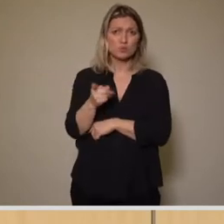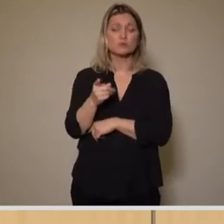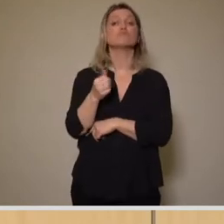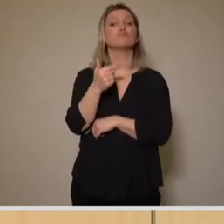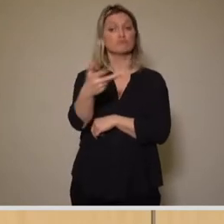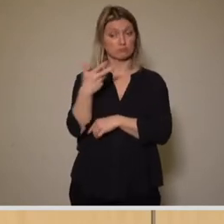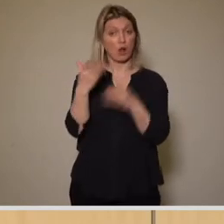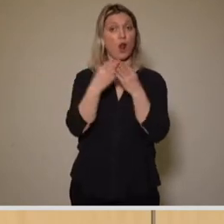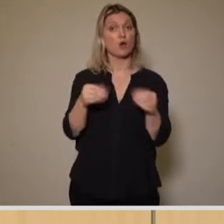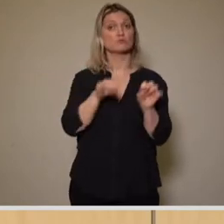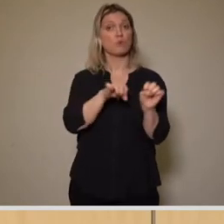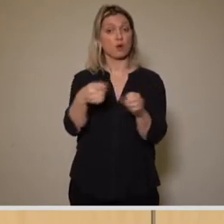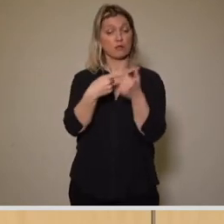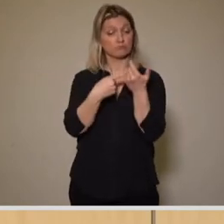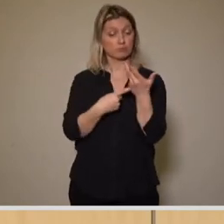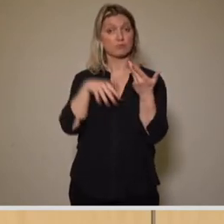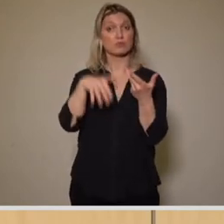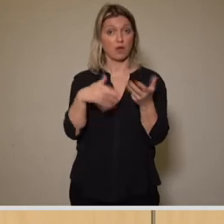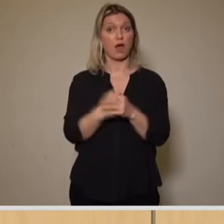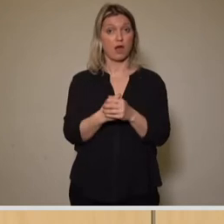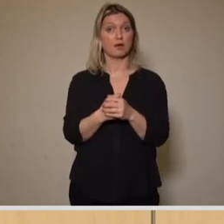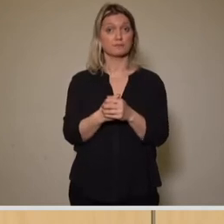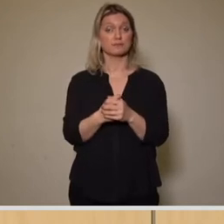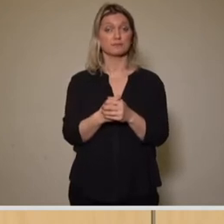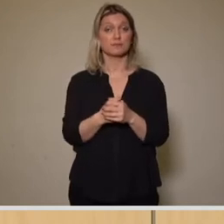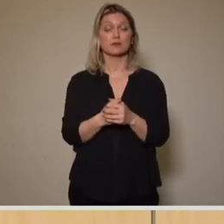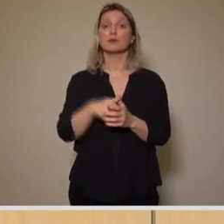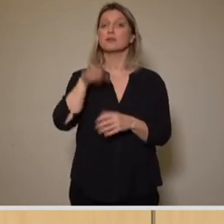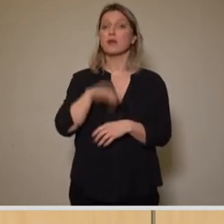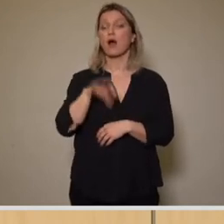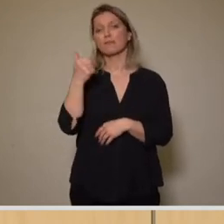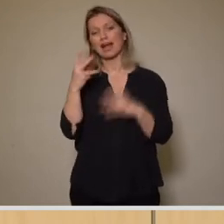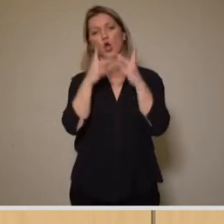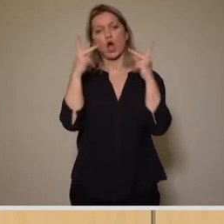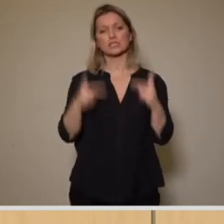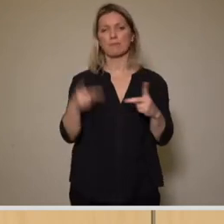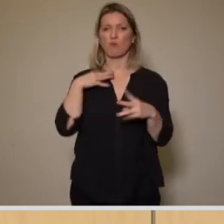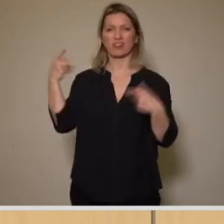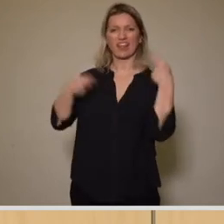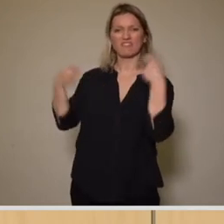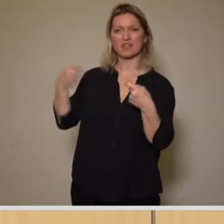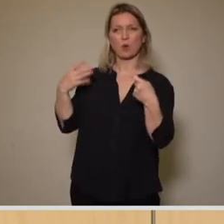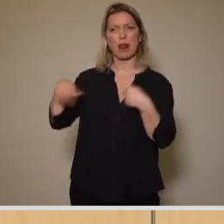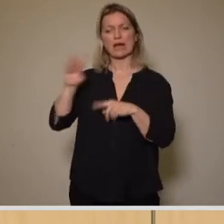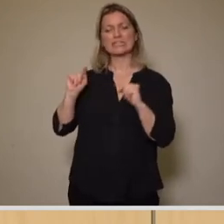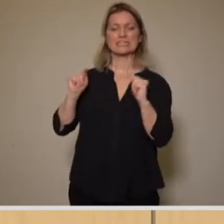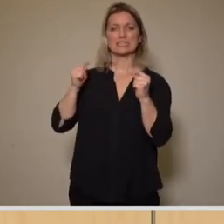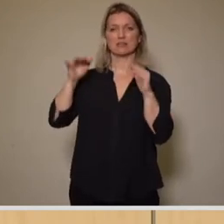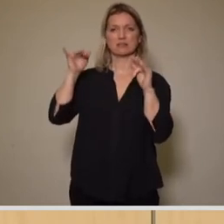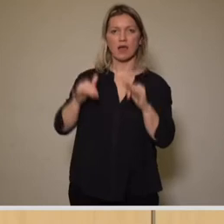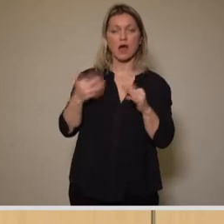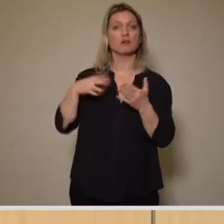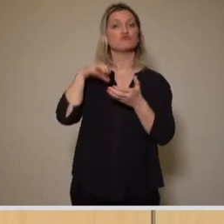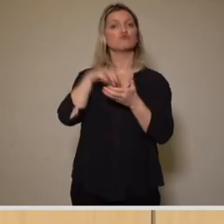derzeit auf dem Tisch. Und es gibt ein nicht unumstrittenes Konzept des Investors im Ergebnis einer vom Stadtrat